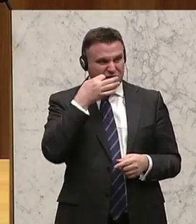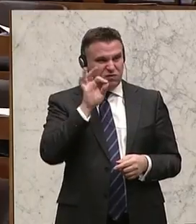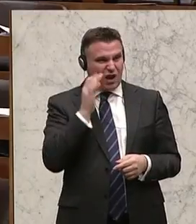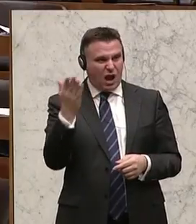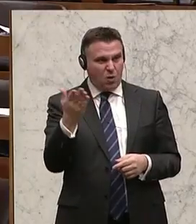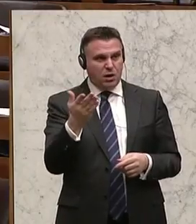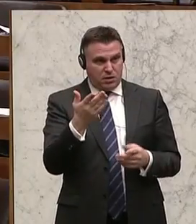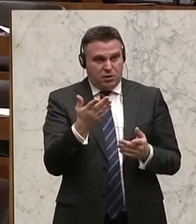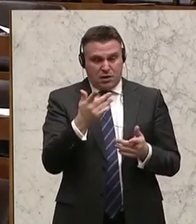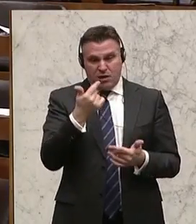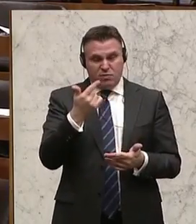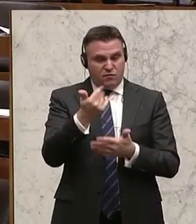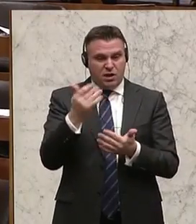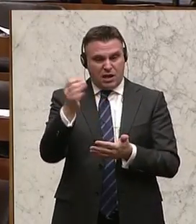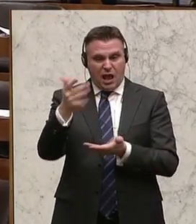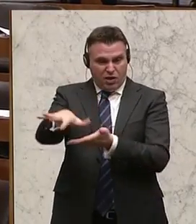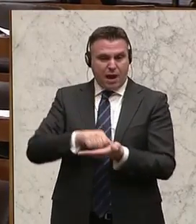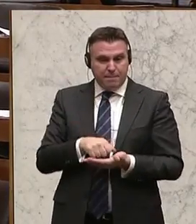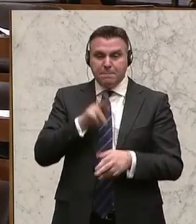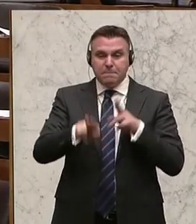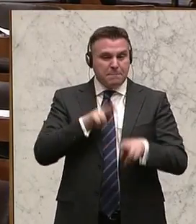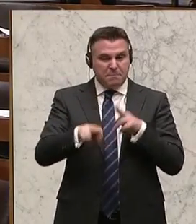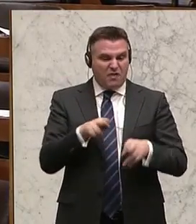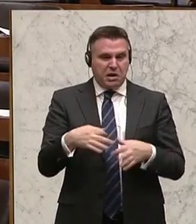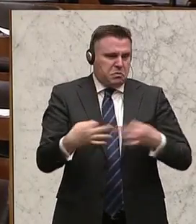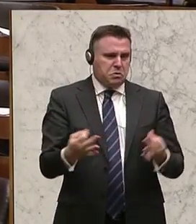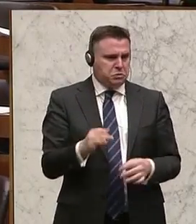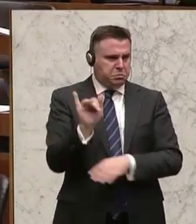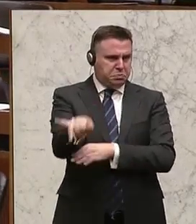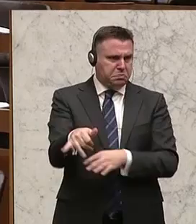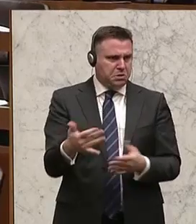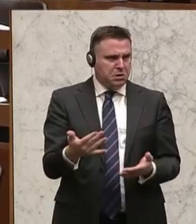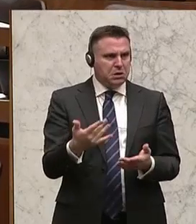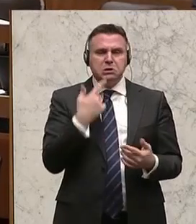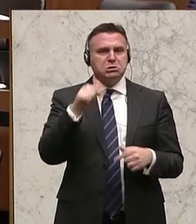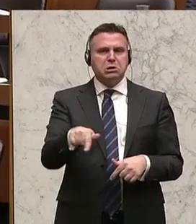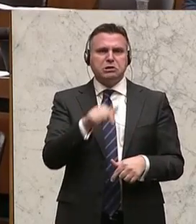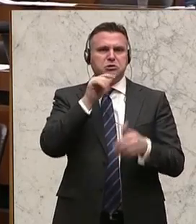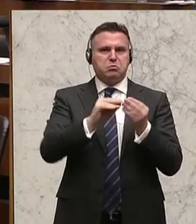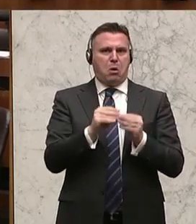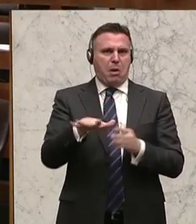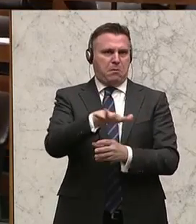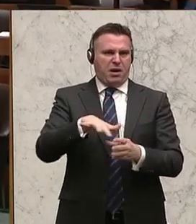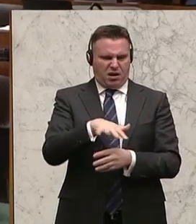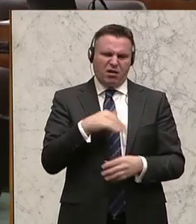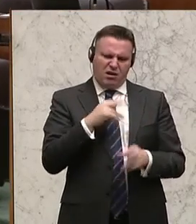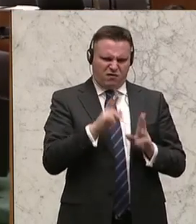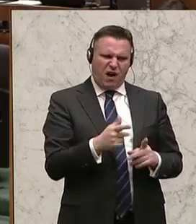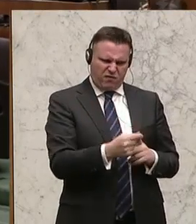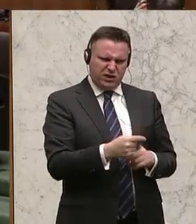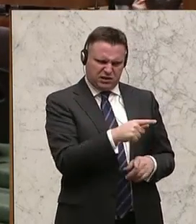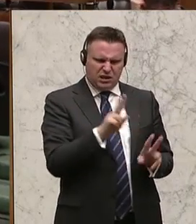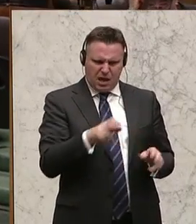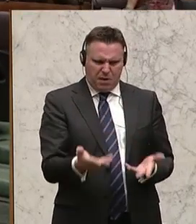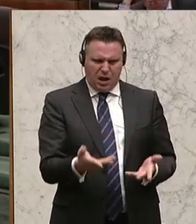eigentlich Lohnbestandteil wegzunehmen und bei der Pflege gar nichts zu machen und so zu tun, als gäbe es hier kein Problem, das ist wirklich aberwitzig. Und da